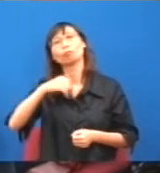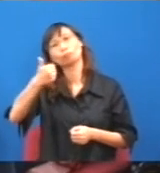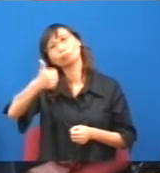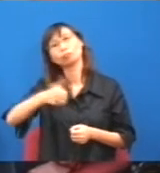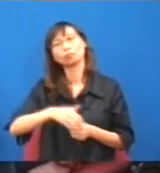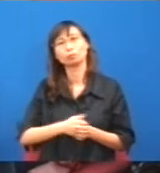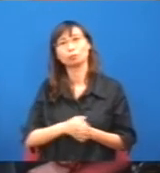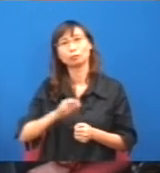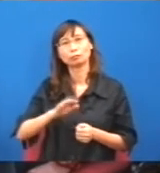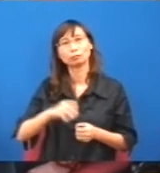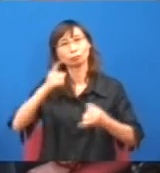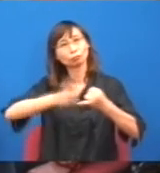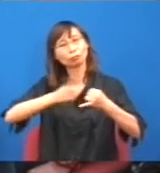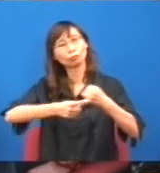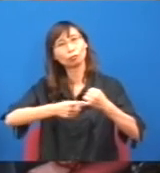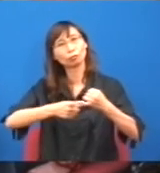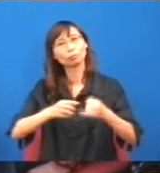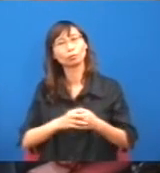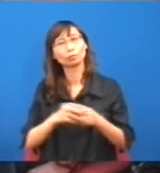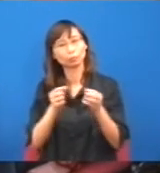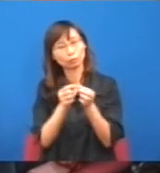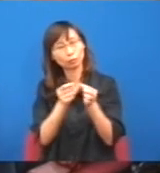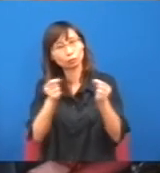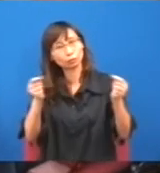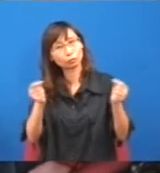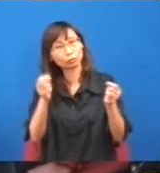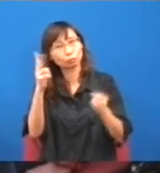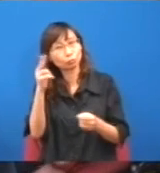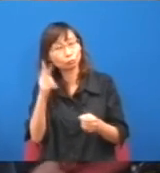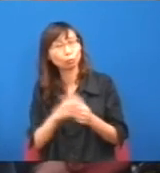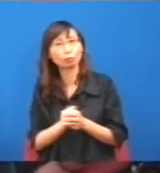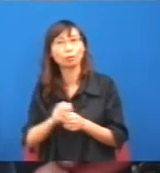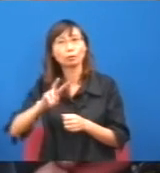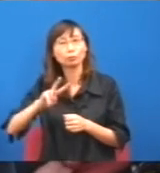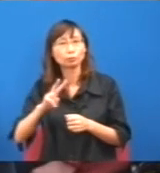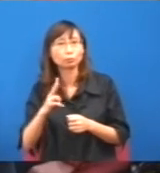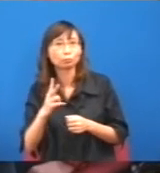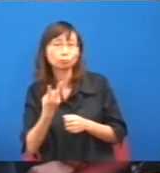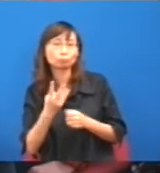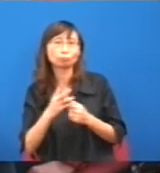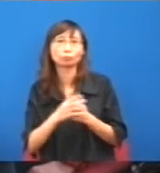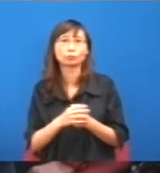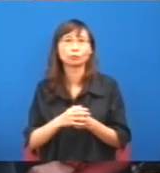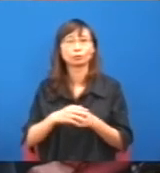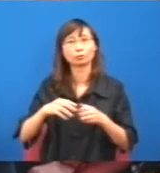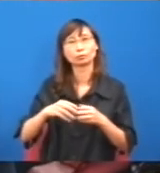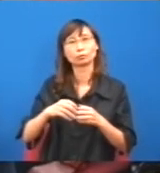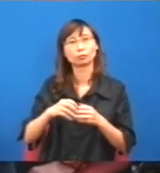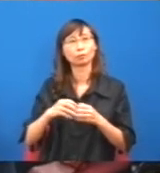因為你最後一斤的稻草,很多人令鑼骨斷,但你已經摘了它很久了,